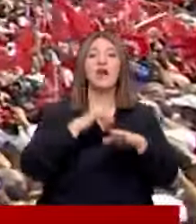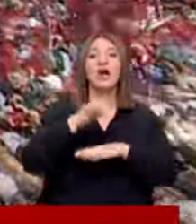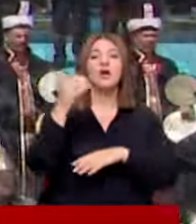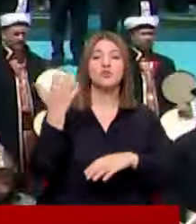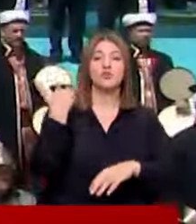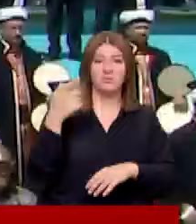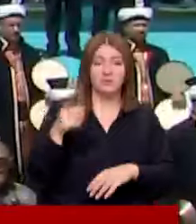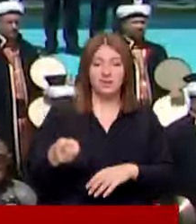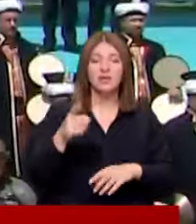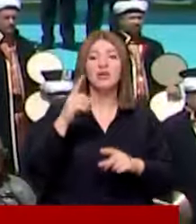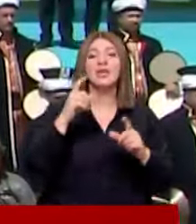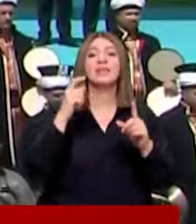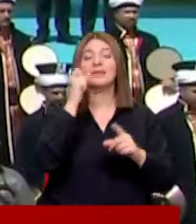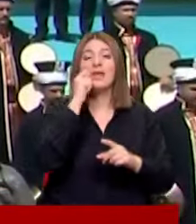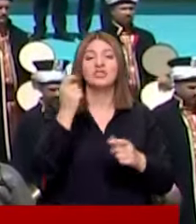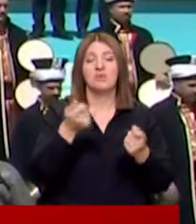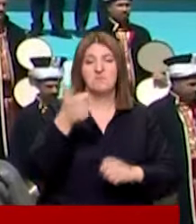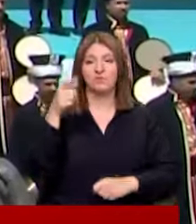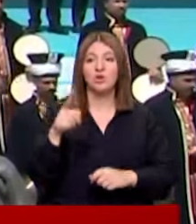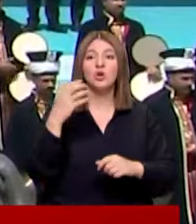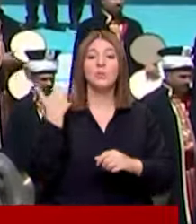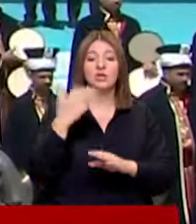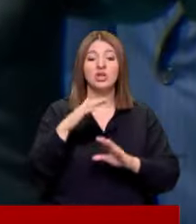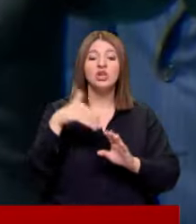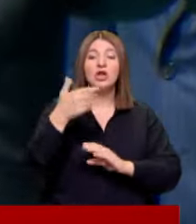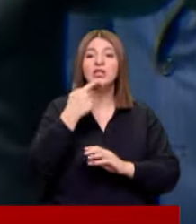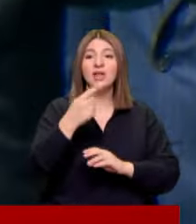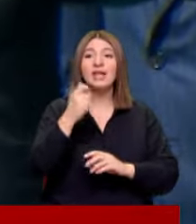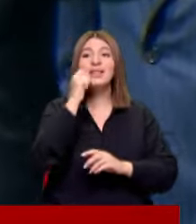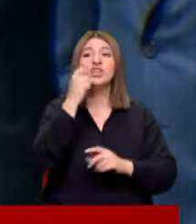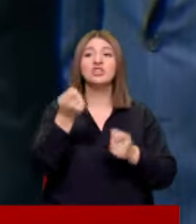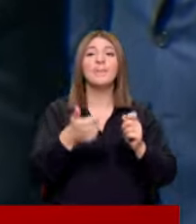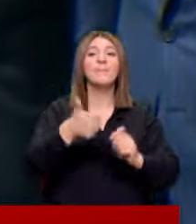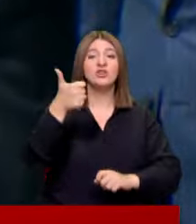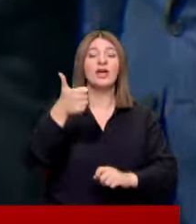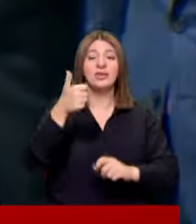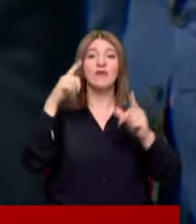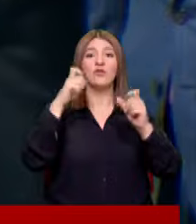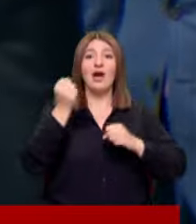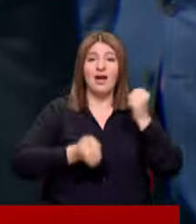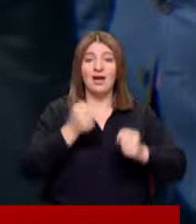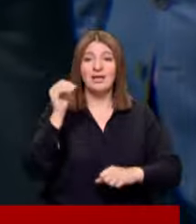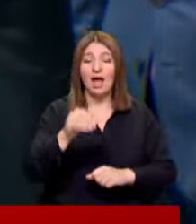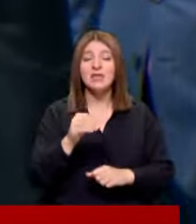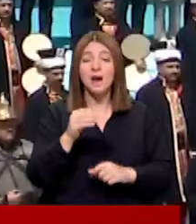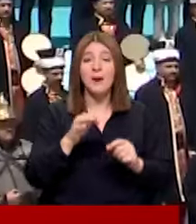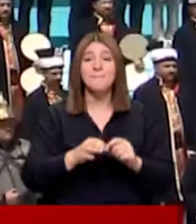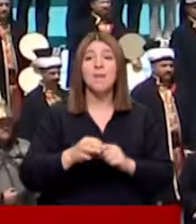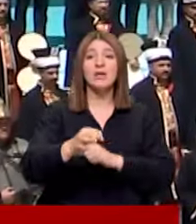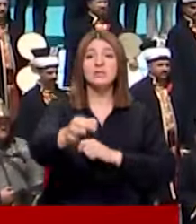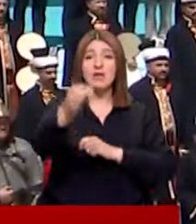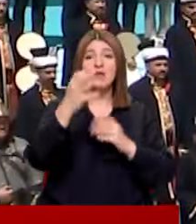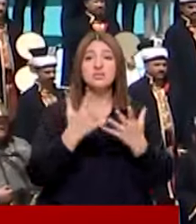Komutanı, Diyanet İşleri Başkanımız Komutanlardan sonra anons edilen Diyanet İşleri Başkanı da kareye yetişti ama Metrelerce